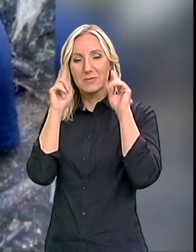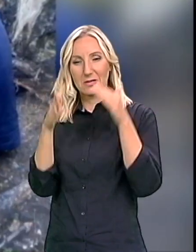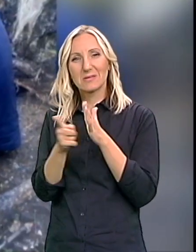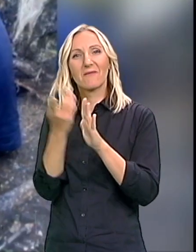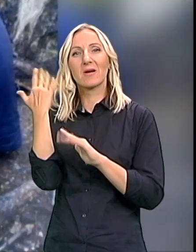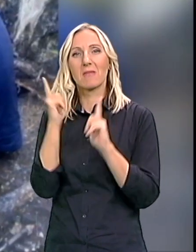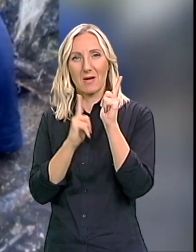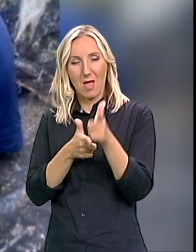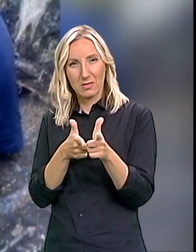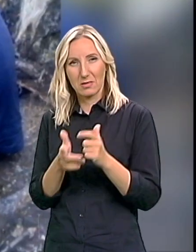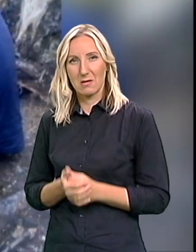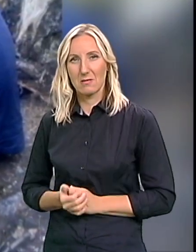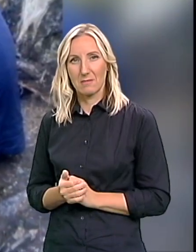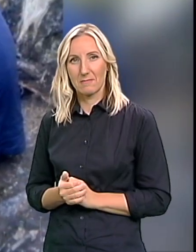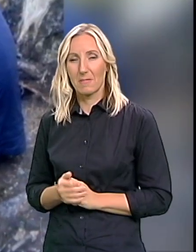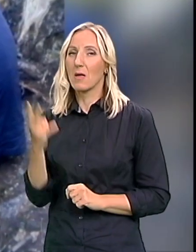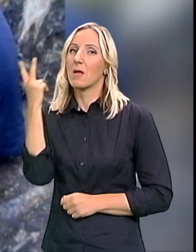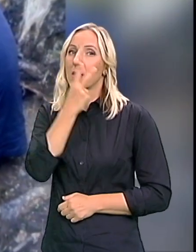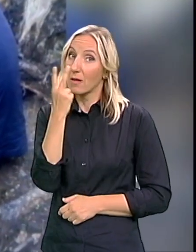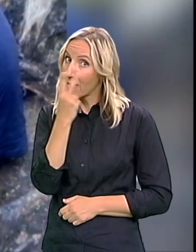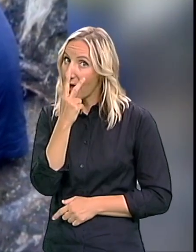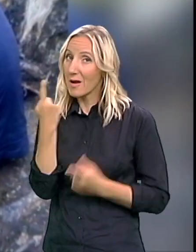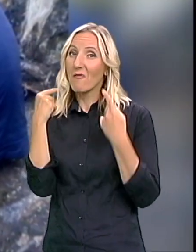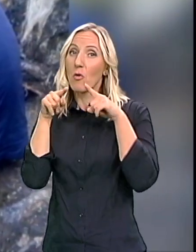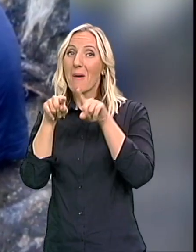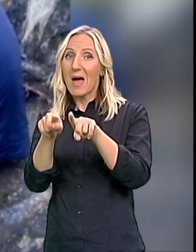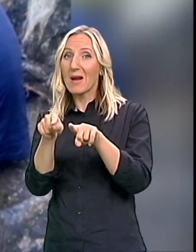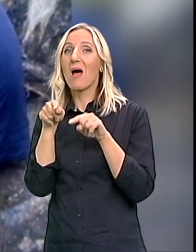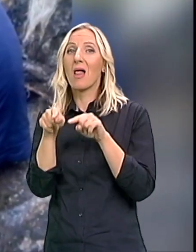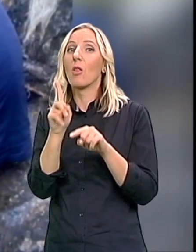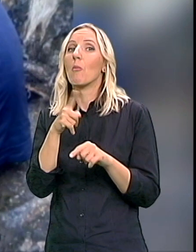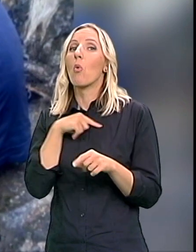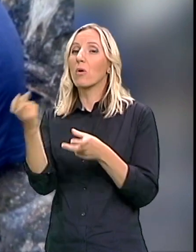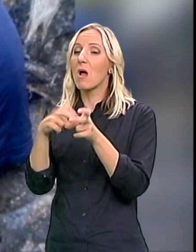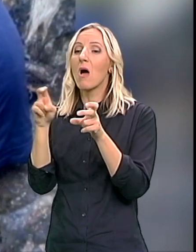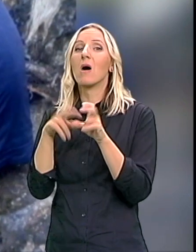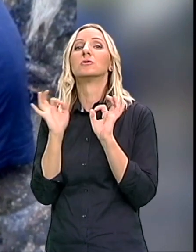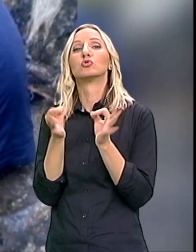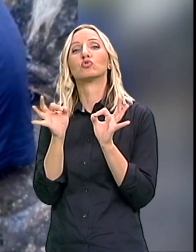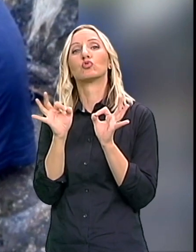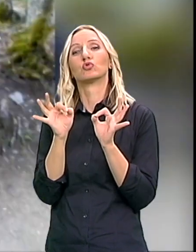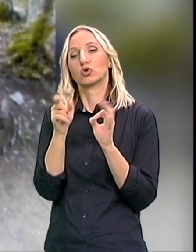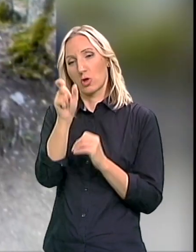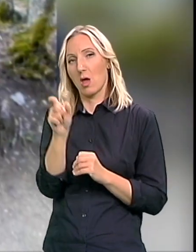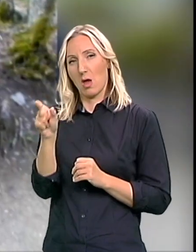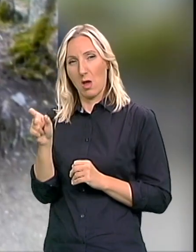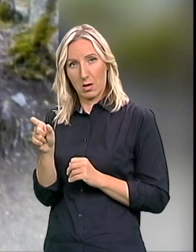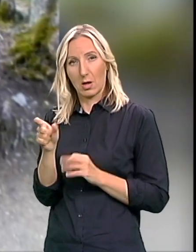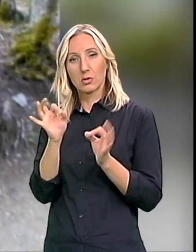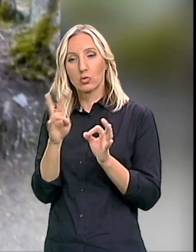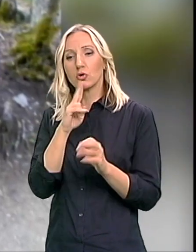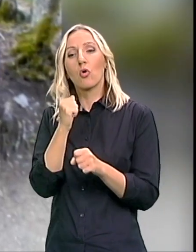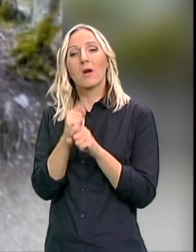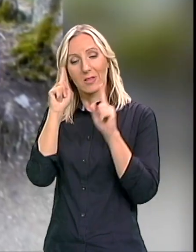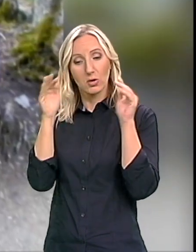Naravno usput ste vi trebali Da imate stručnjake Malo milion stručnjaka Što je radilo sa